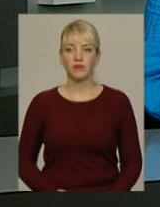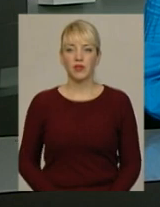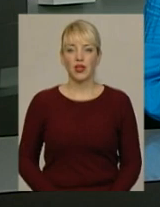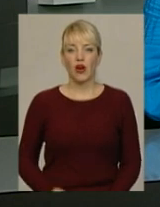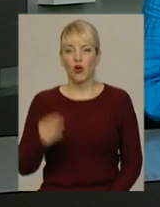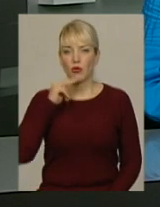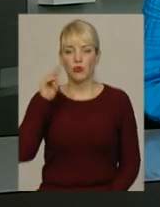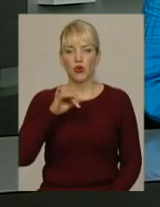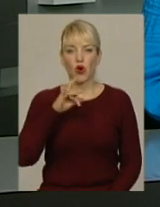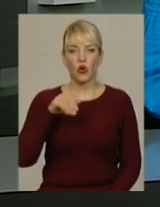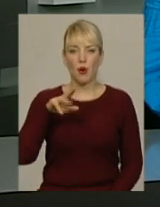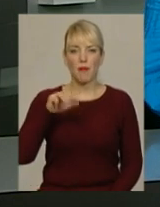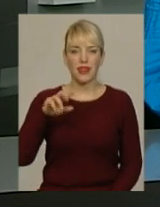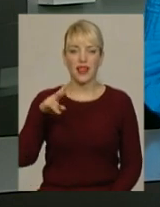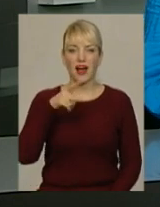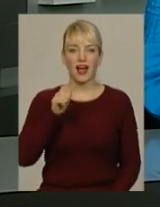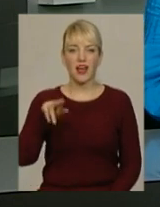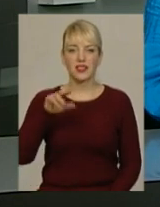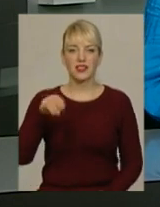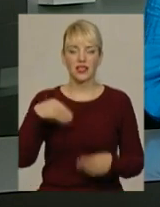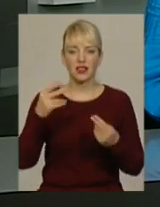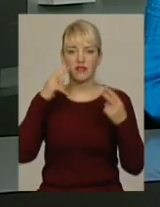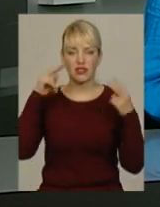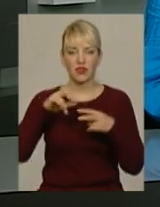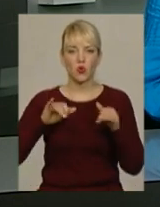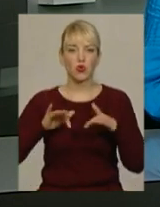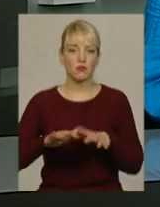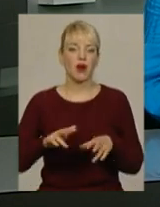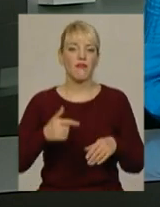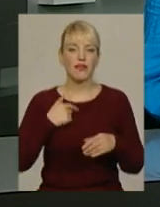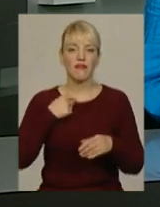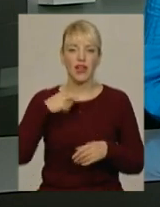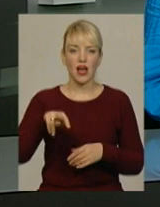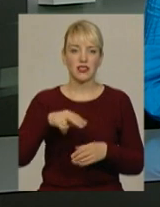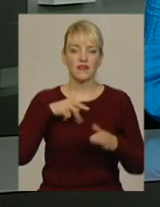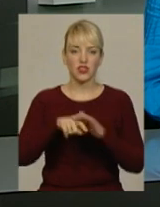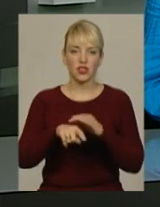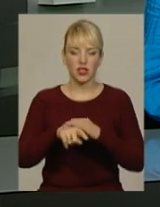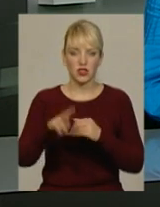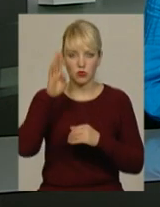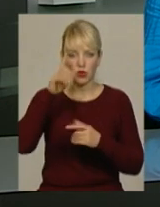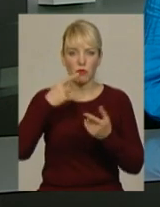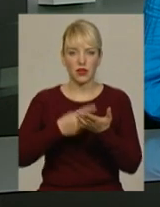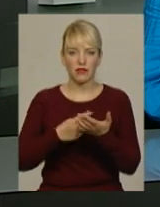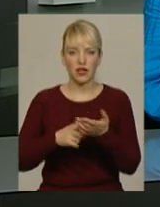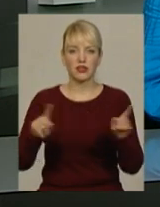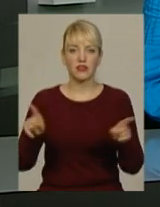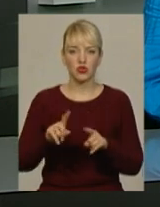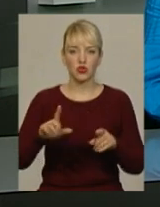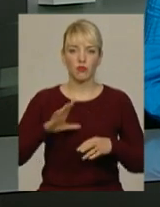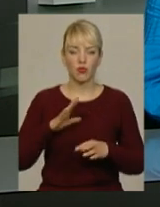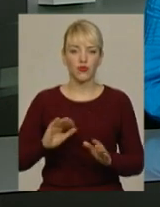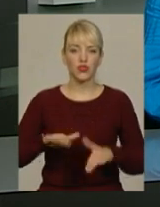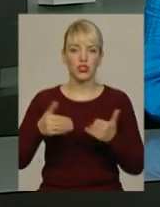Обвинувачений Роман Гадзіна дав свідчення у справі в'язнів утікачів. Чоловік підтвердив, що був ініціатором. План